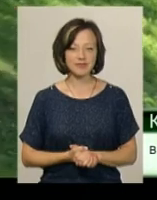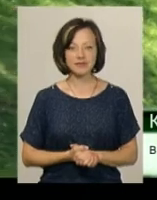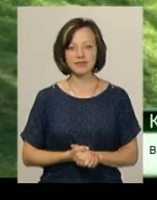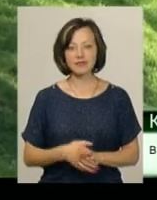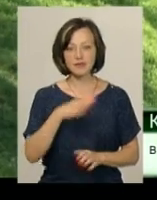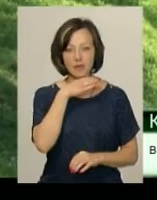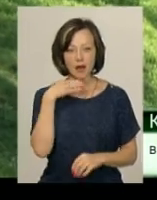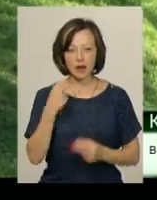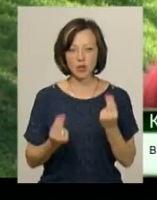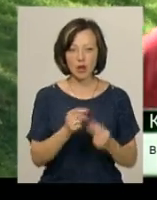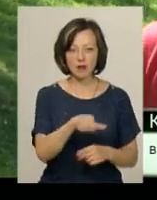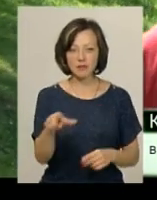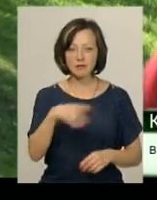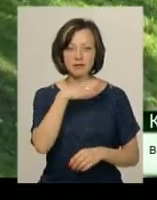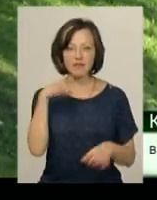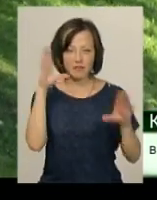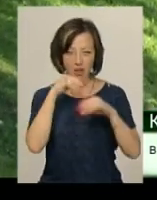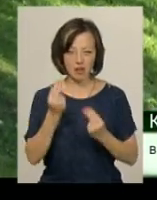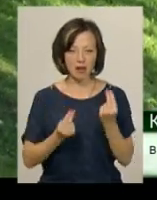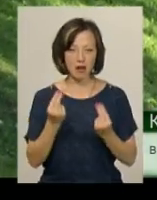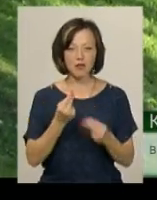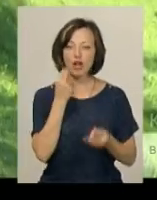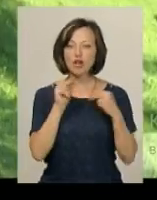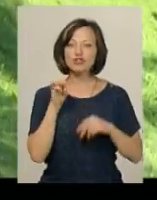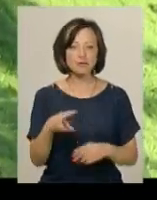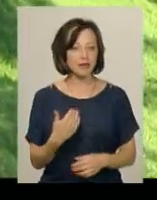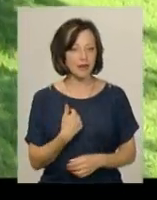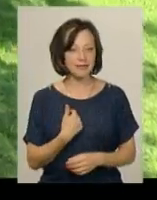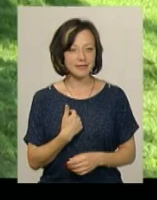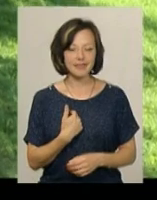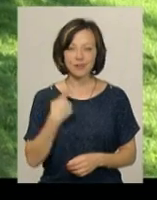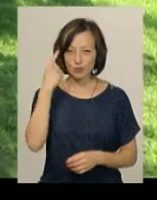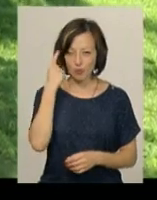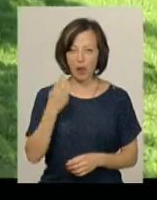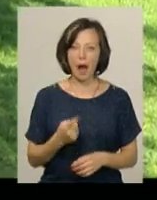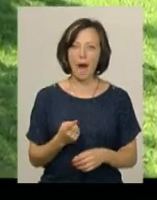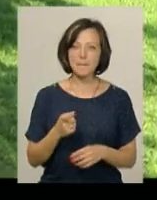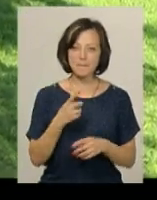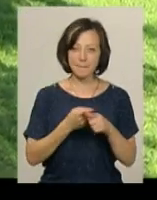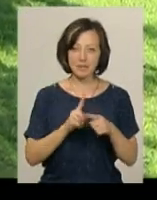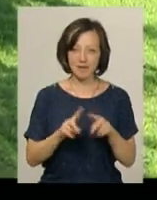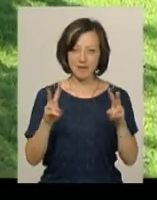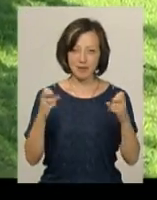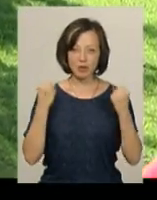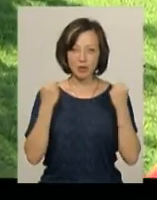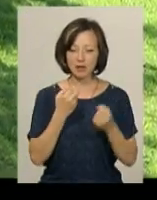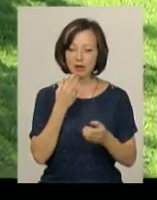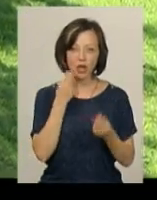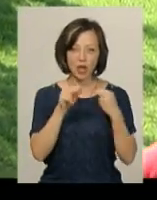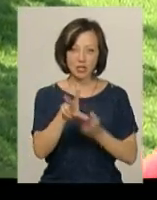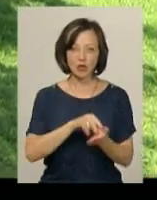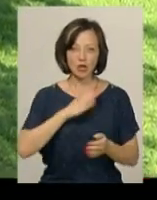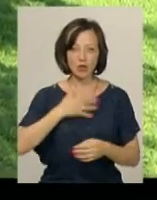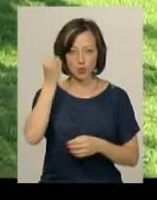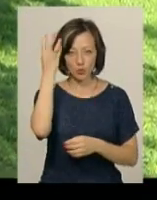Багато гравців вдало грають, і багато гравців грають краще, ніж я. Я думаю, бейсбол – це найкращий зразок нашої культури. Це